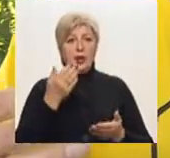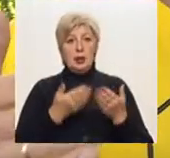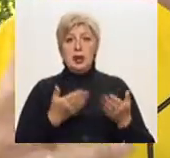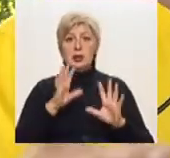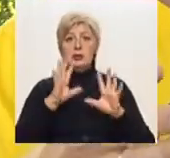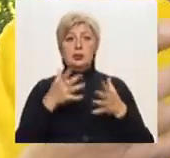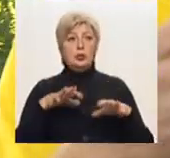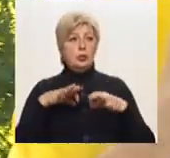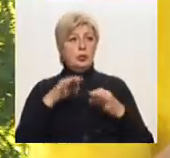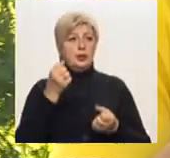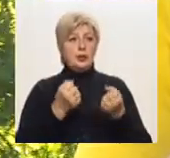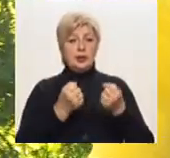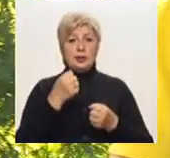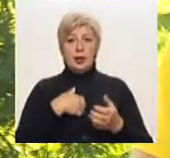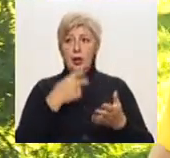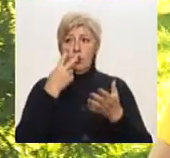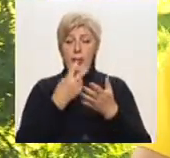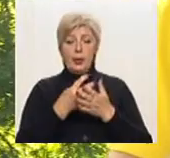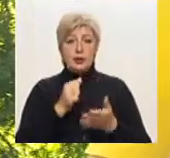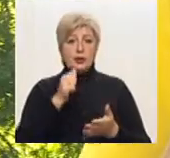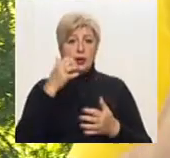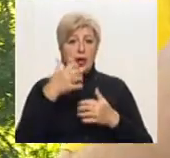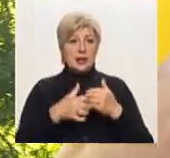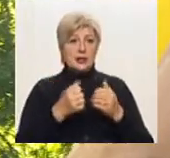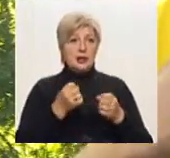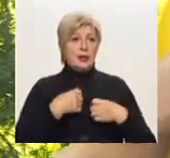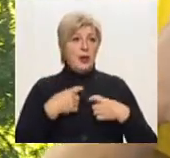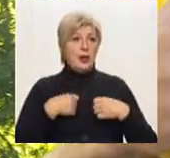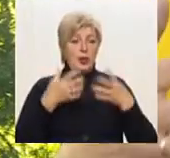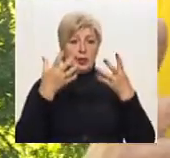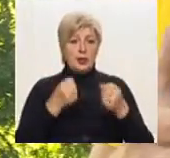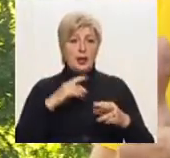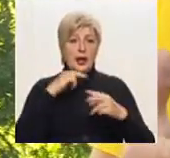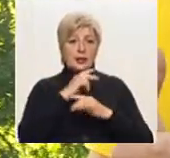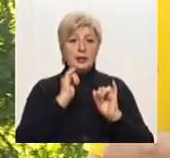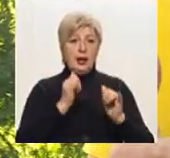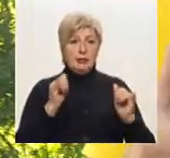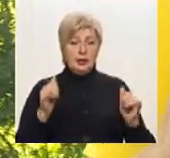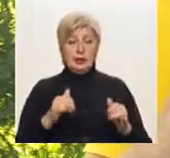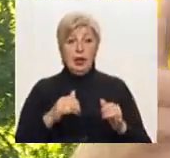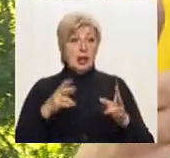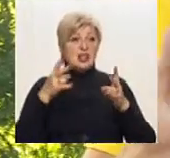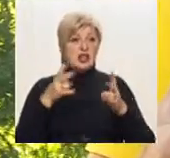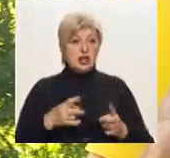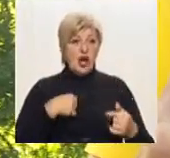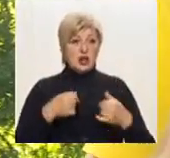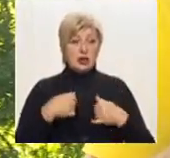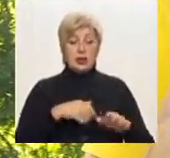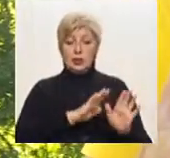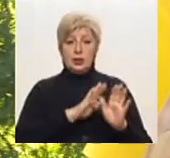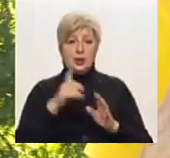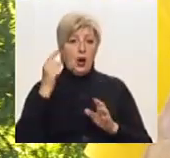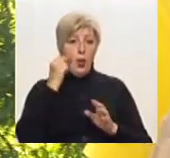просто небайдужа свідома людина, побачили серед білого дня, травлять поле, страждають тут не тільки ж бджоли. По трасі ви їдете,